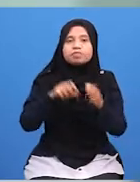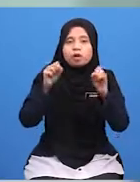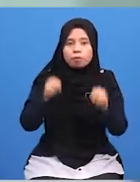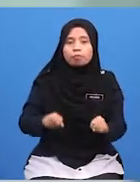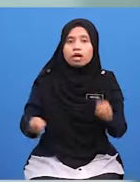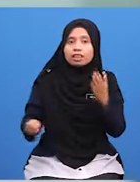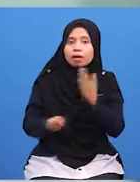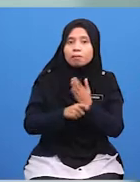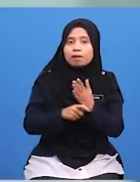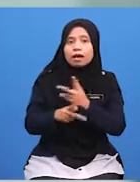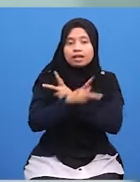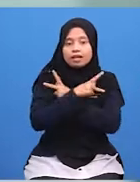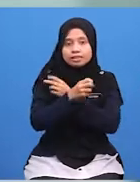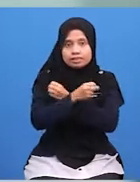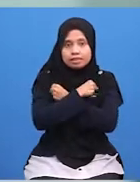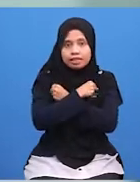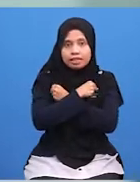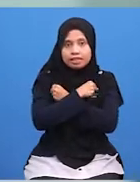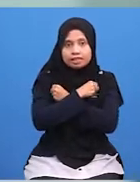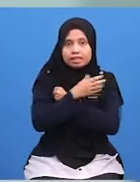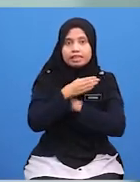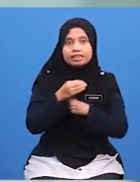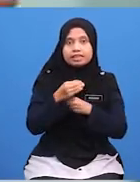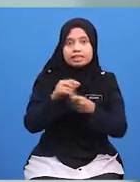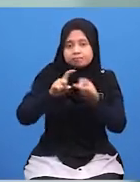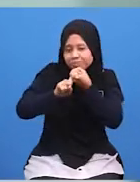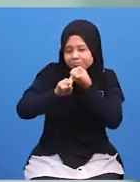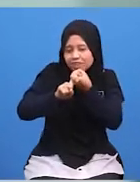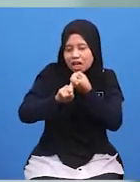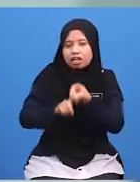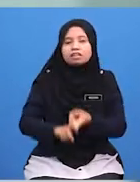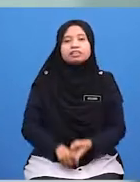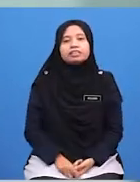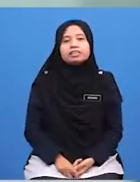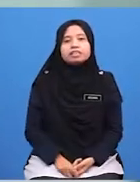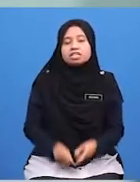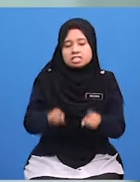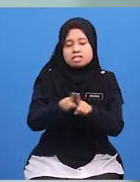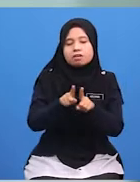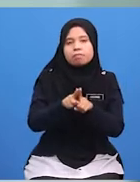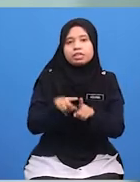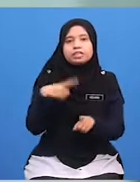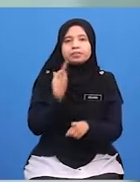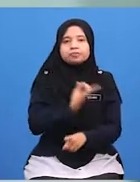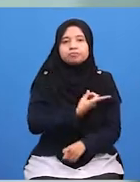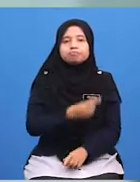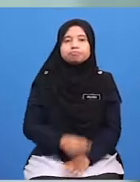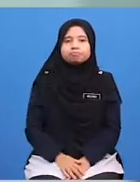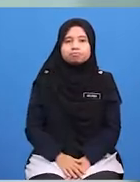Boleh Menambah Kasih Sayang Serta Mengerakkan Silaturahim Sesama Kita